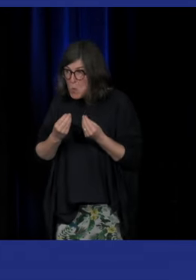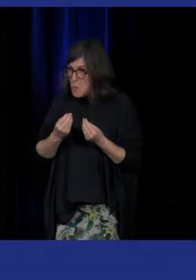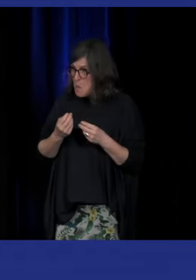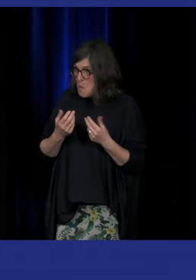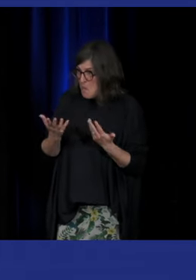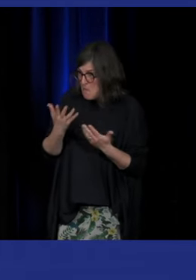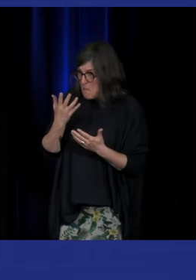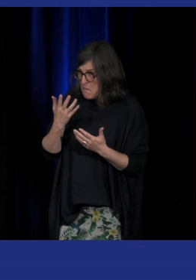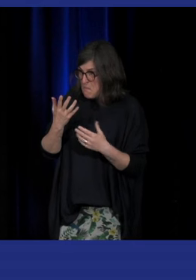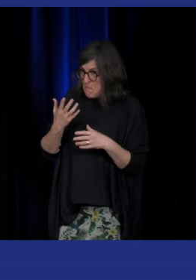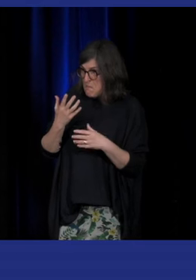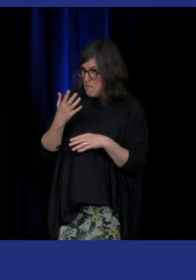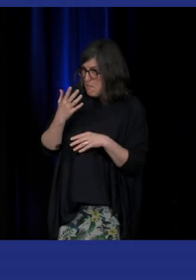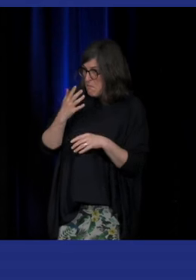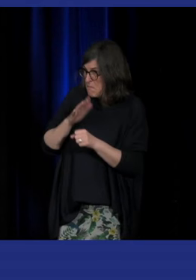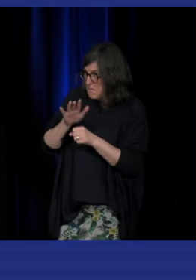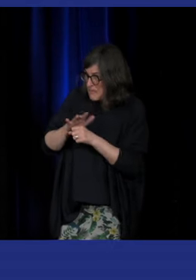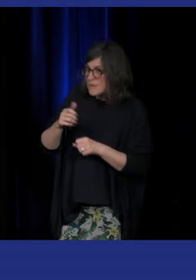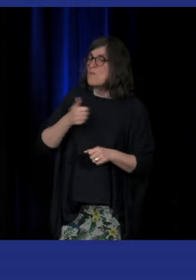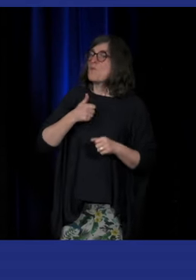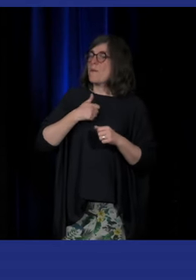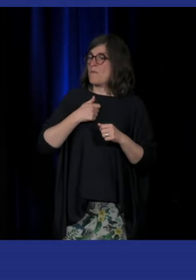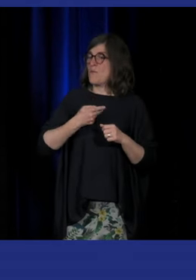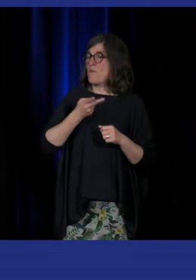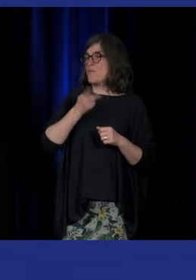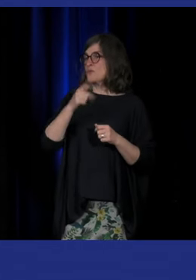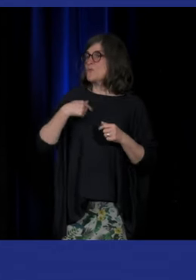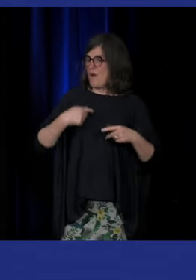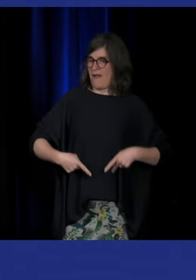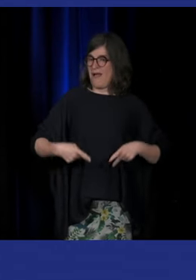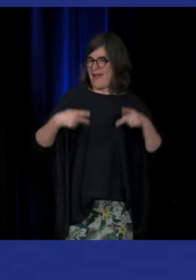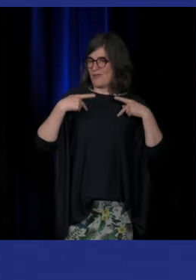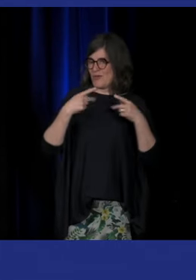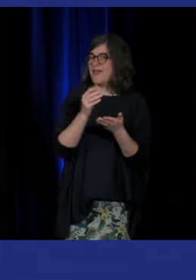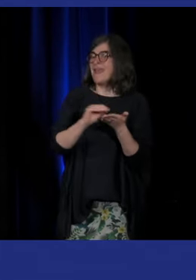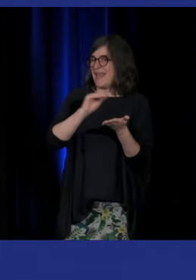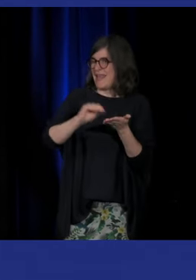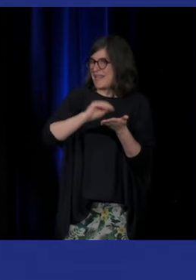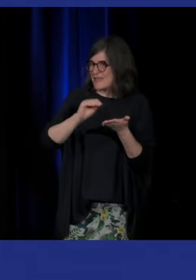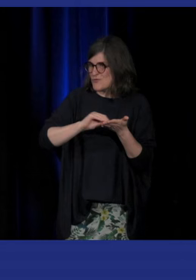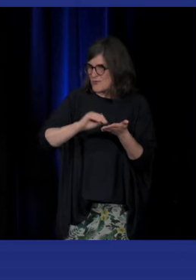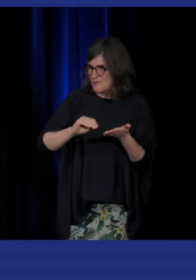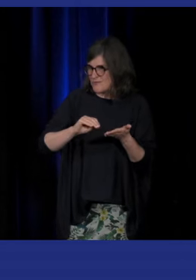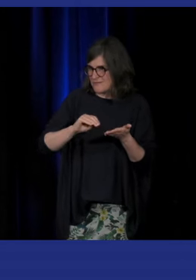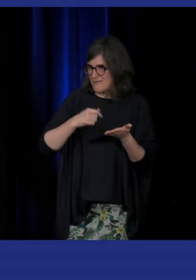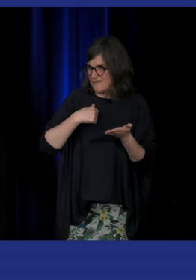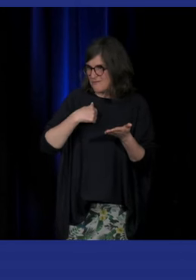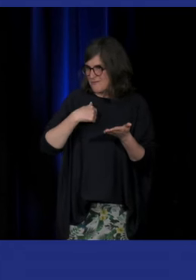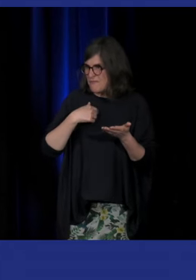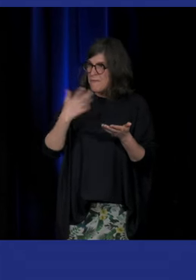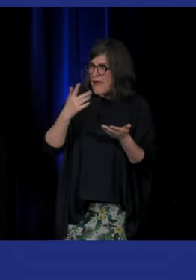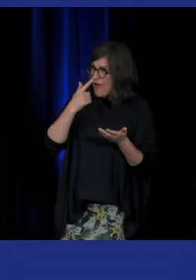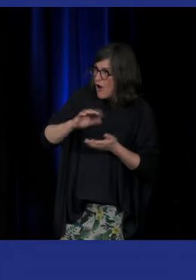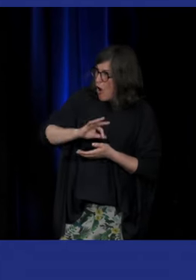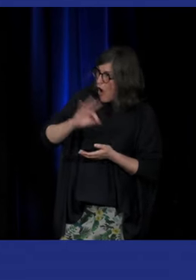et mon médium principal c'est l'écriture je suis animatrice d'actualité d'écriture formatrice mais j'aimerais savoir ce qui se passe en